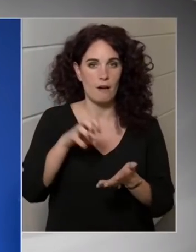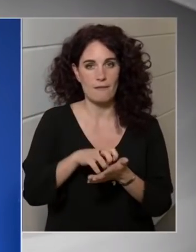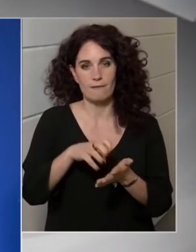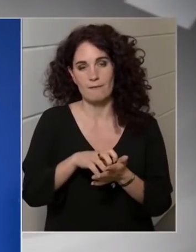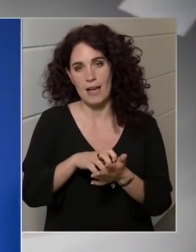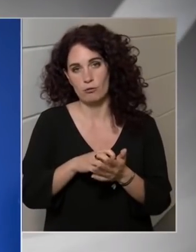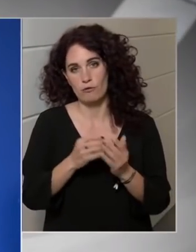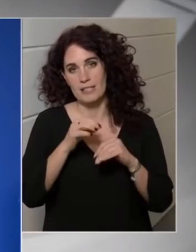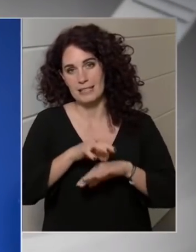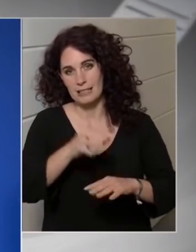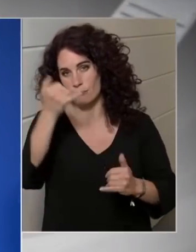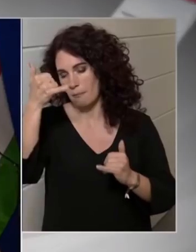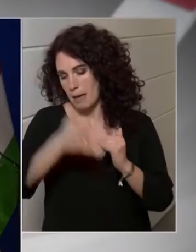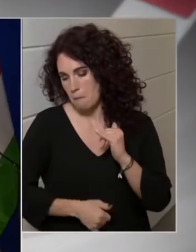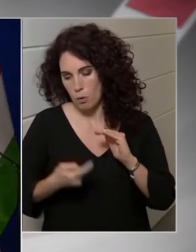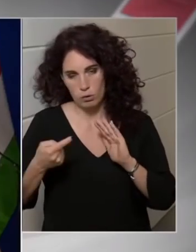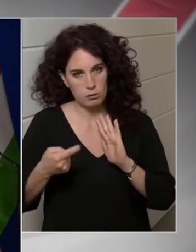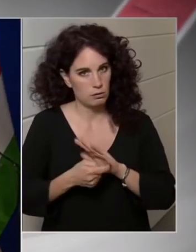Köszönöm szépen.